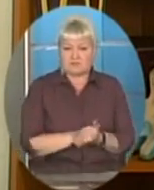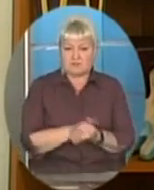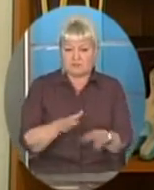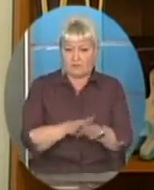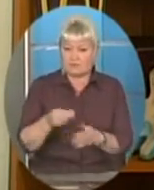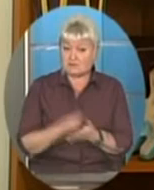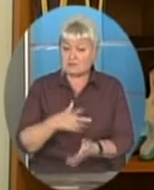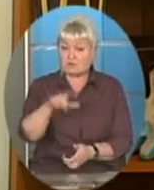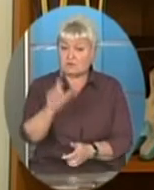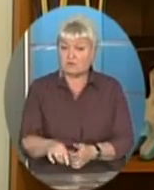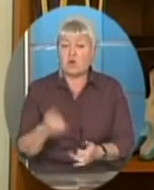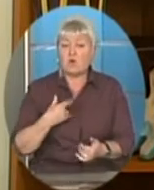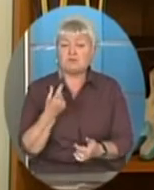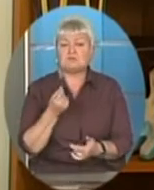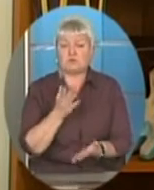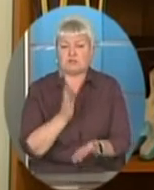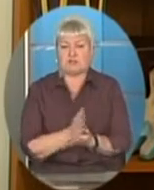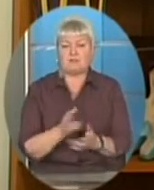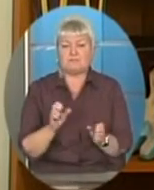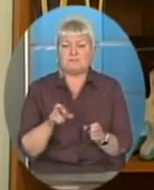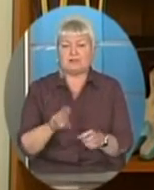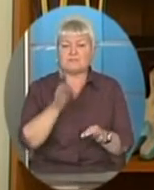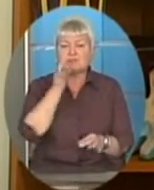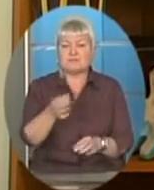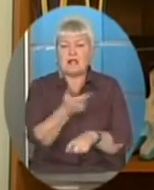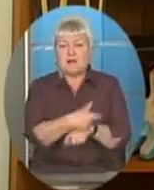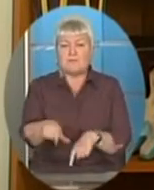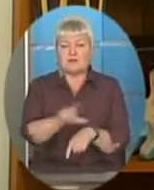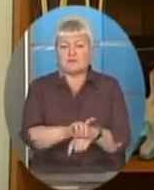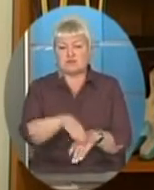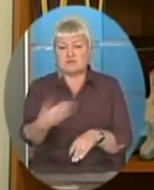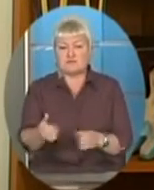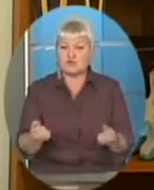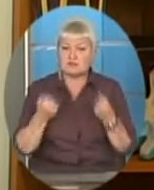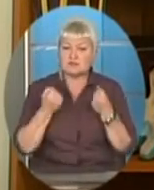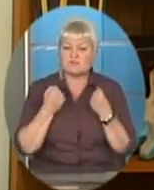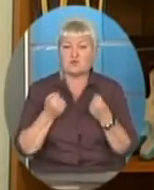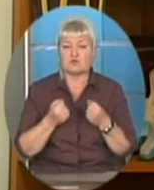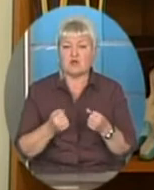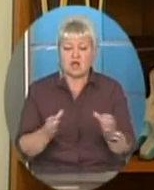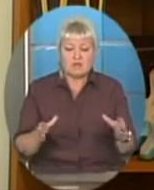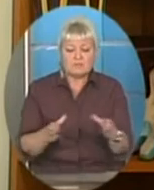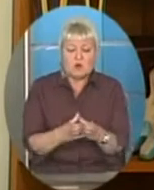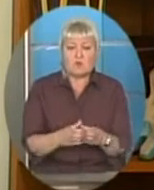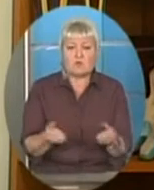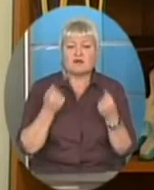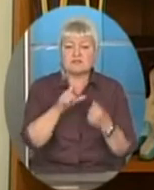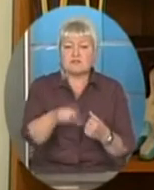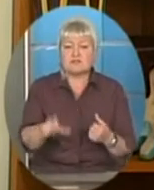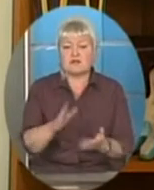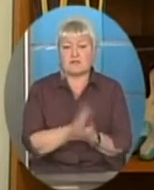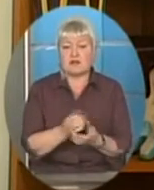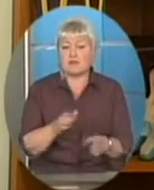людиною. У нас трошки є, я би сказала, перебільшена в сторону спорту. Невелика група спортсменів, маючи добрі умови підготовки,